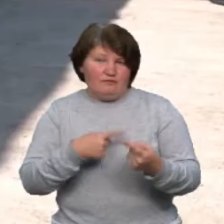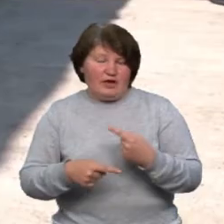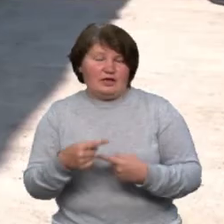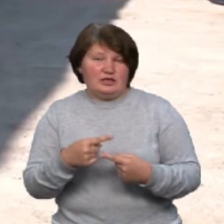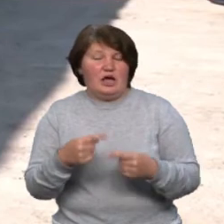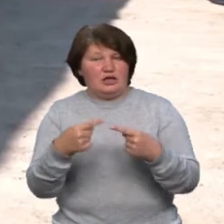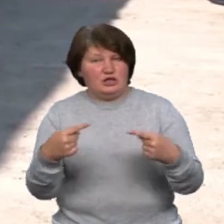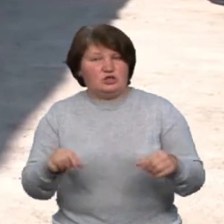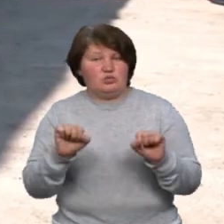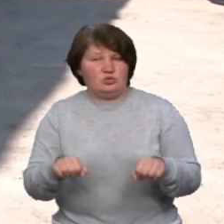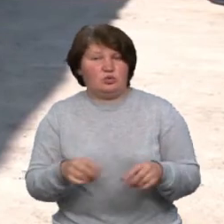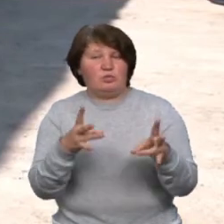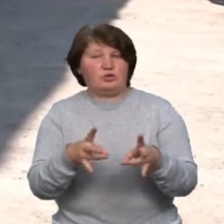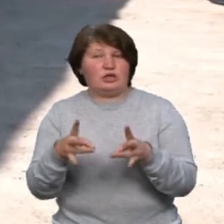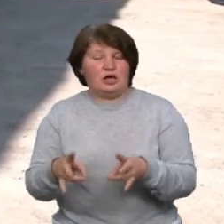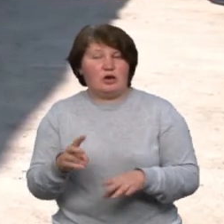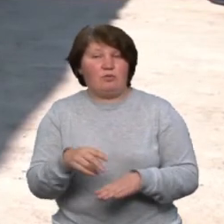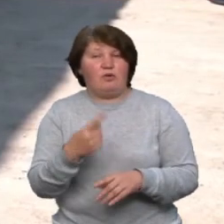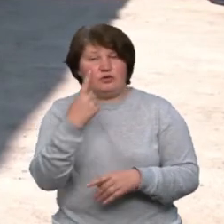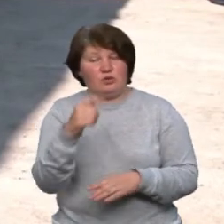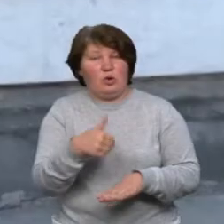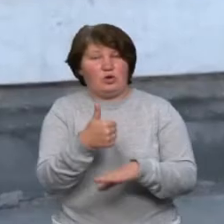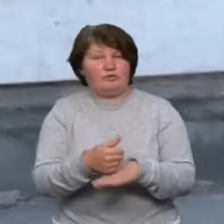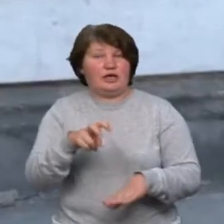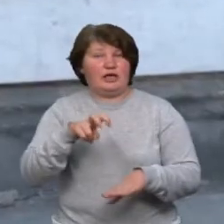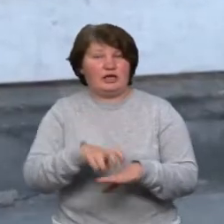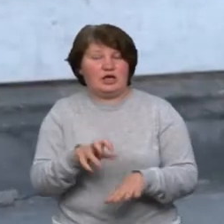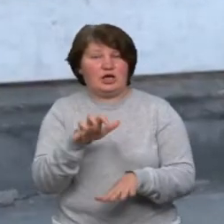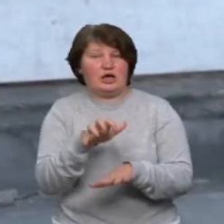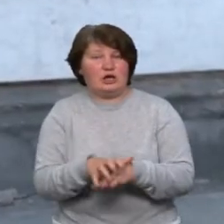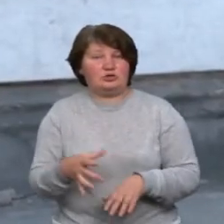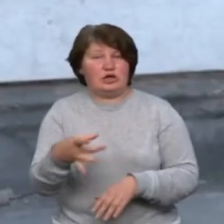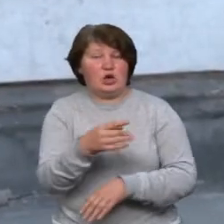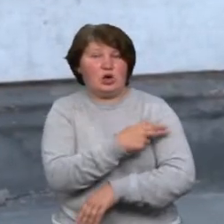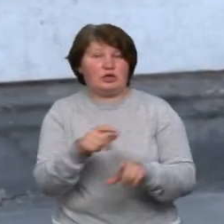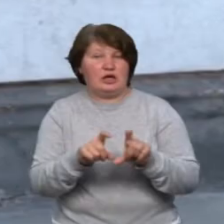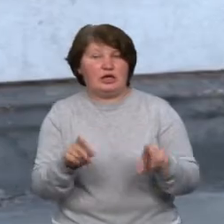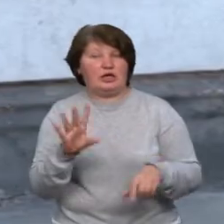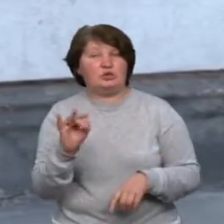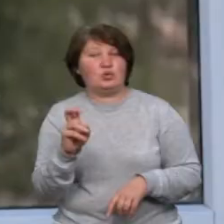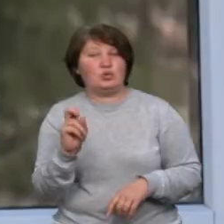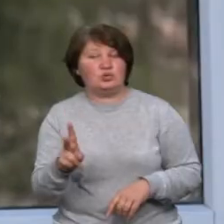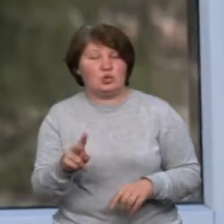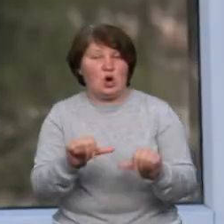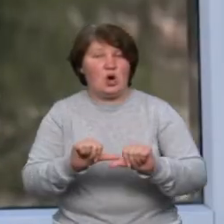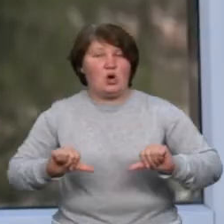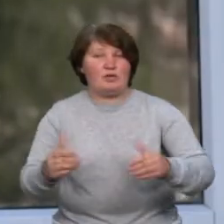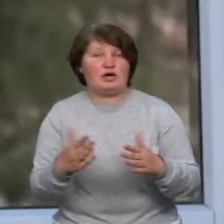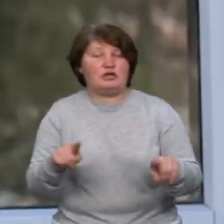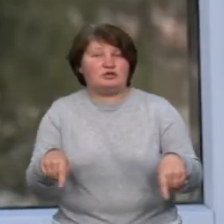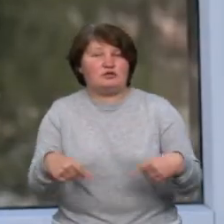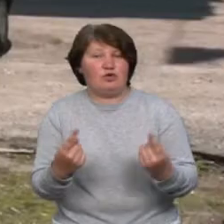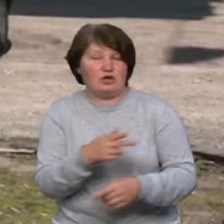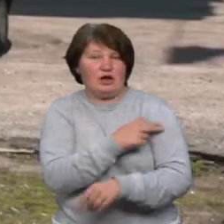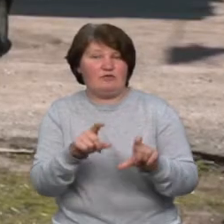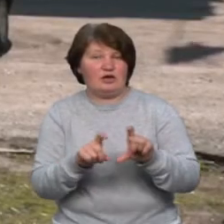Як повідомив головний лікар Калузької центральної районної лікарні Ігор Красійчук, комісія, яка створена у лікарні